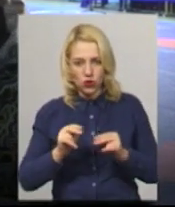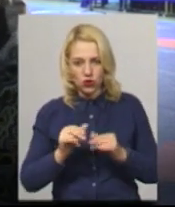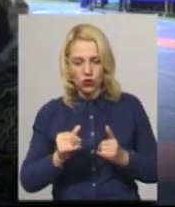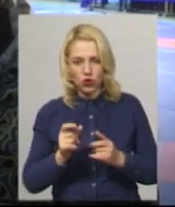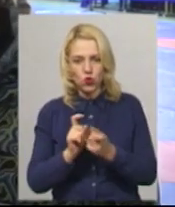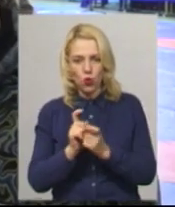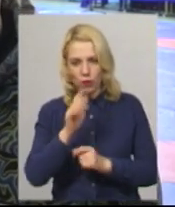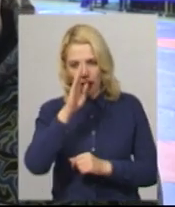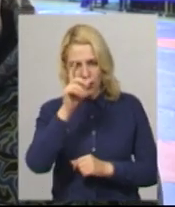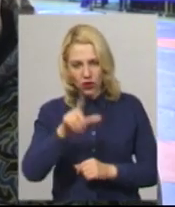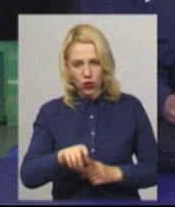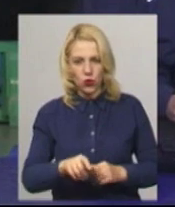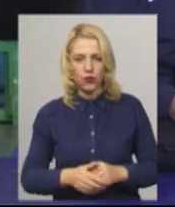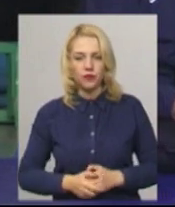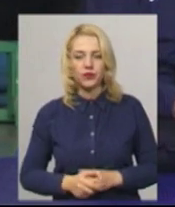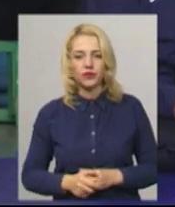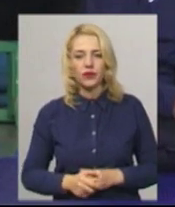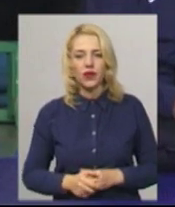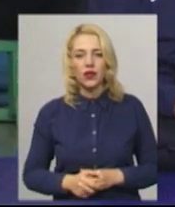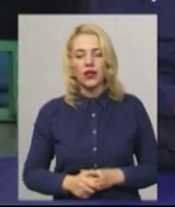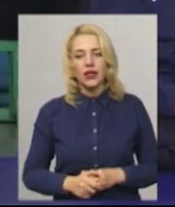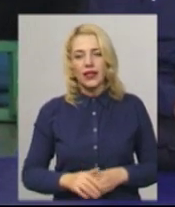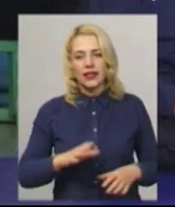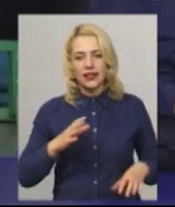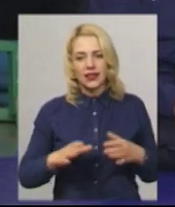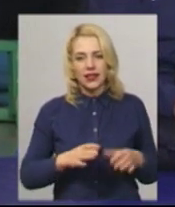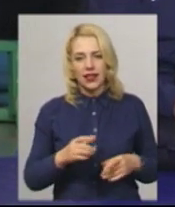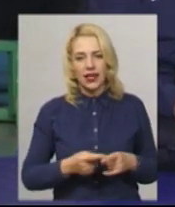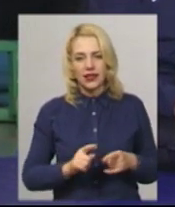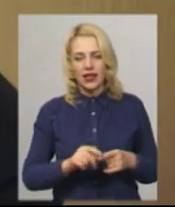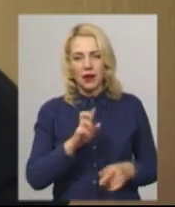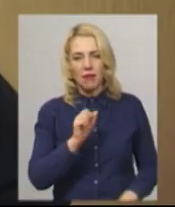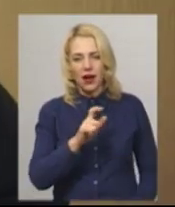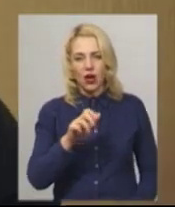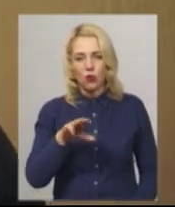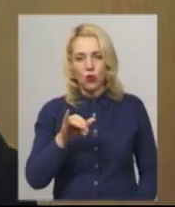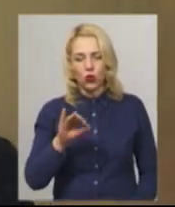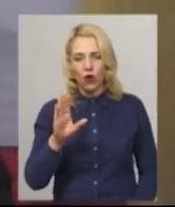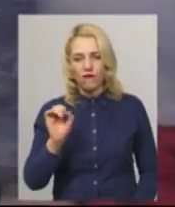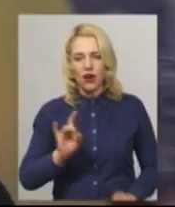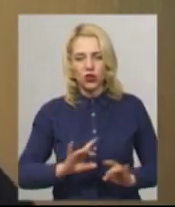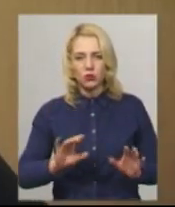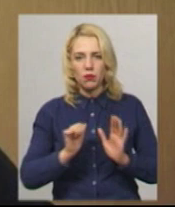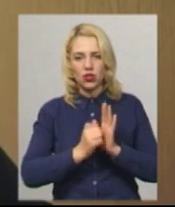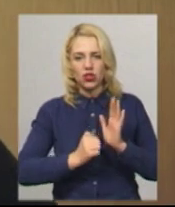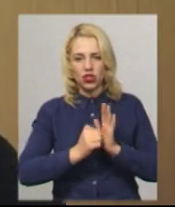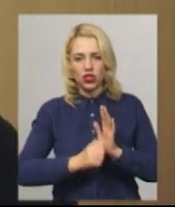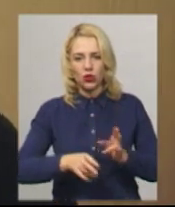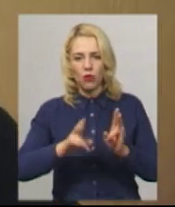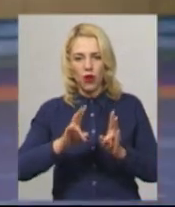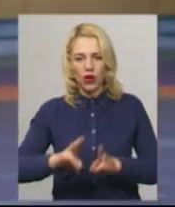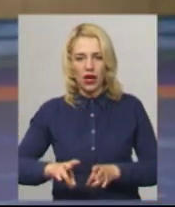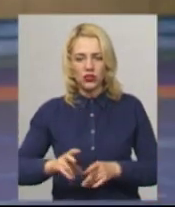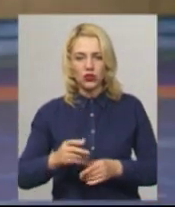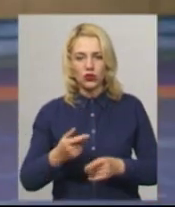Результат закономірний». Тренер Микита Карманова із Бахмута Андрій Єфремов розповів причину поразки підопічного.